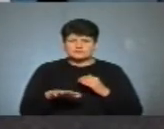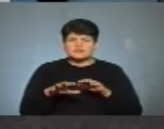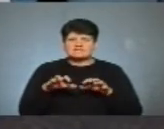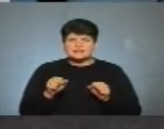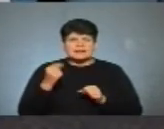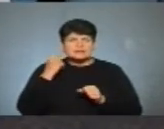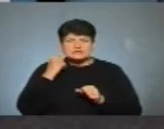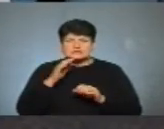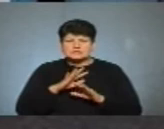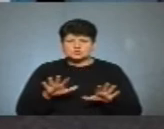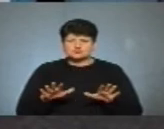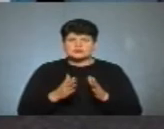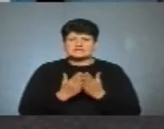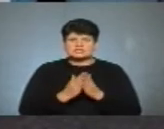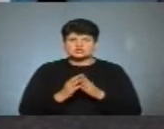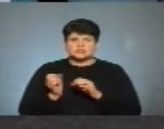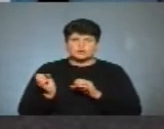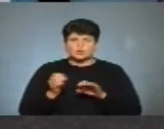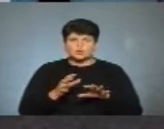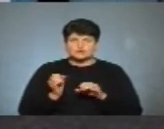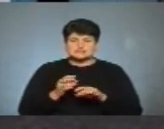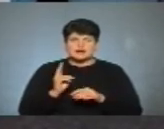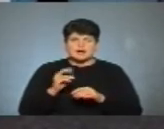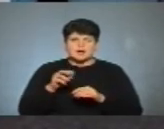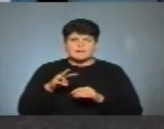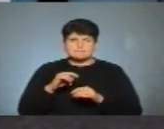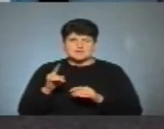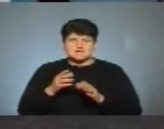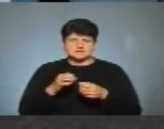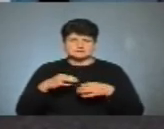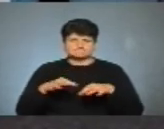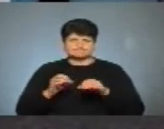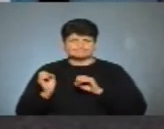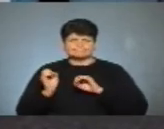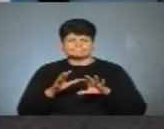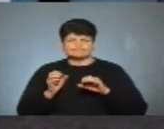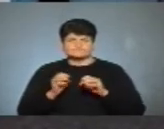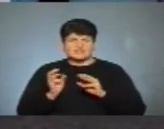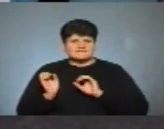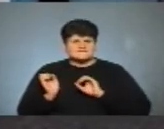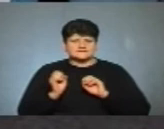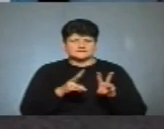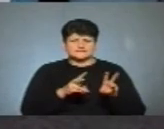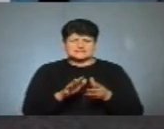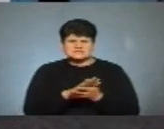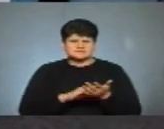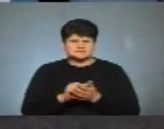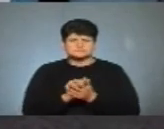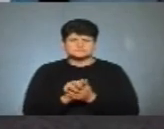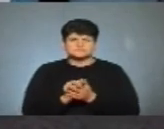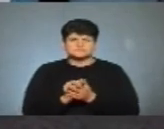влада не чує, книжки грузяться на КАМАЗи, на будь-який транспорт, і вивозиться, знищаться